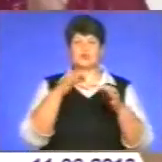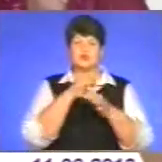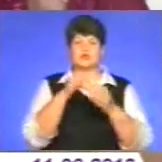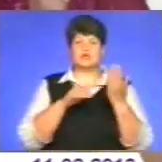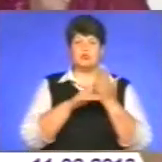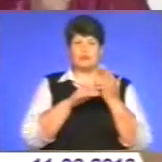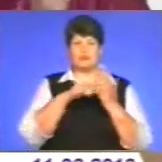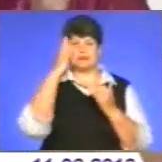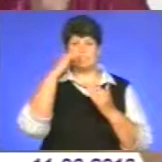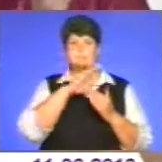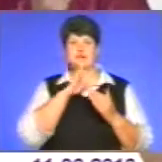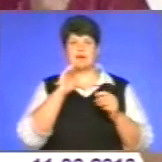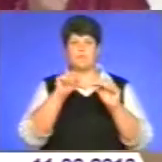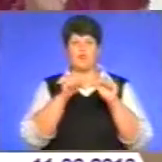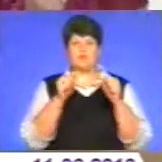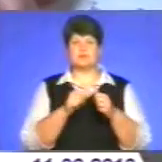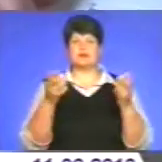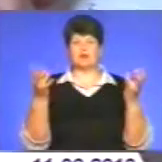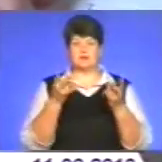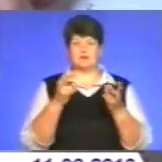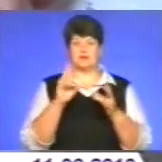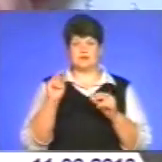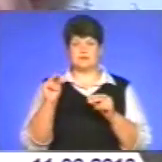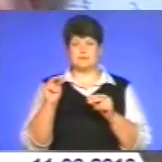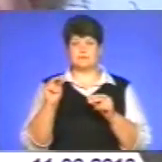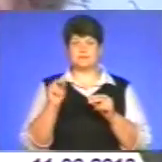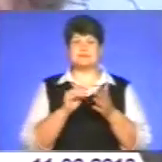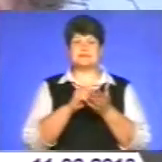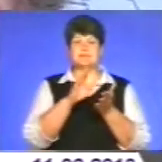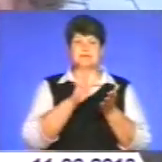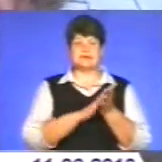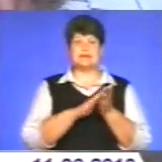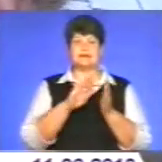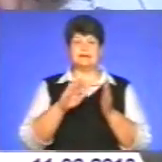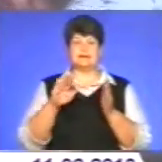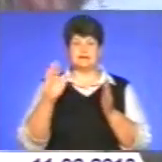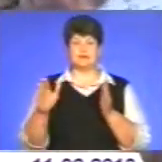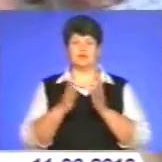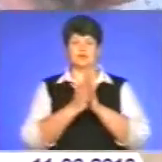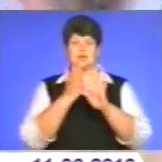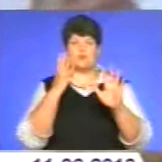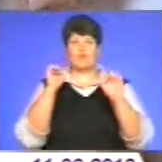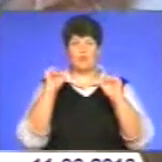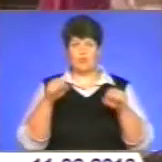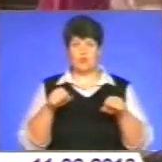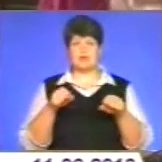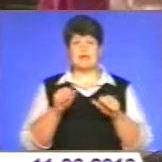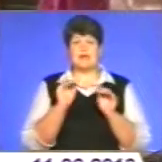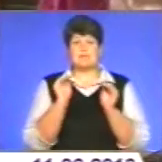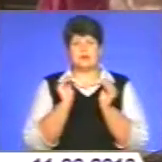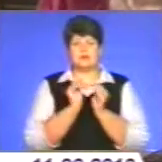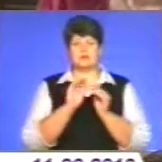допомогти батькам оформити усі необхідні дані. Записати у чергу дошкільного навчального закладу ви можете навіть немовля.